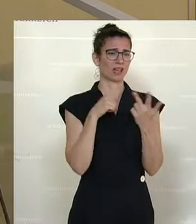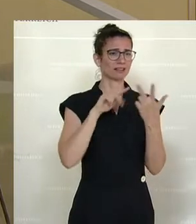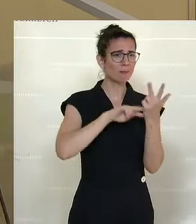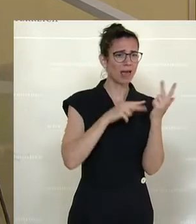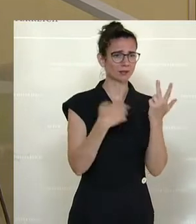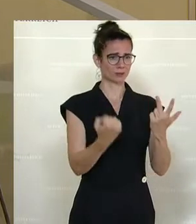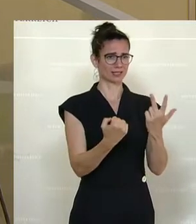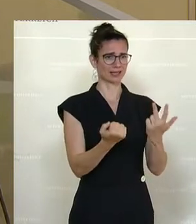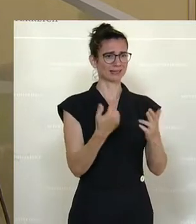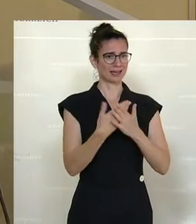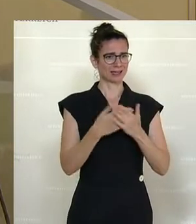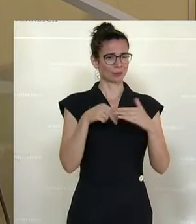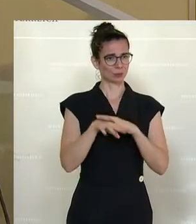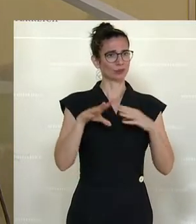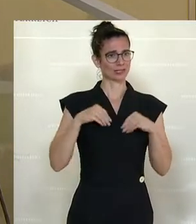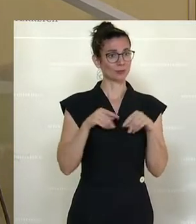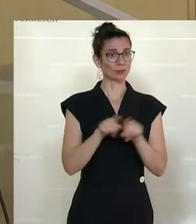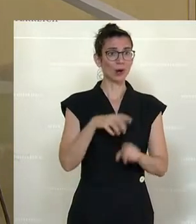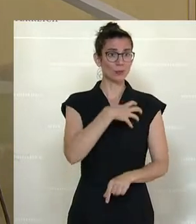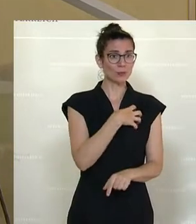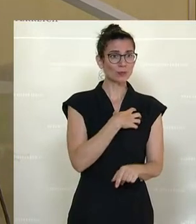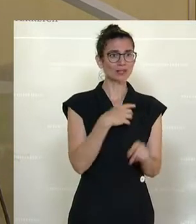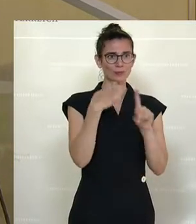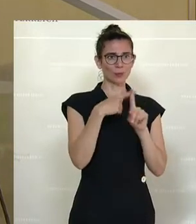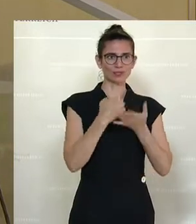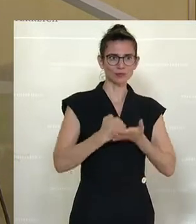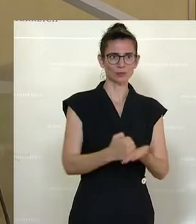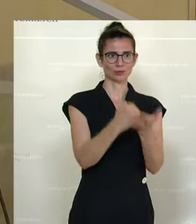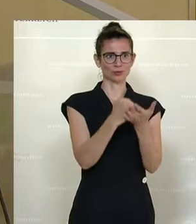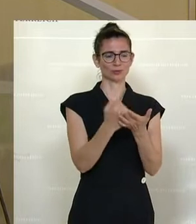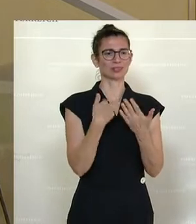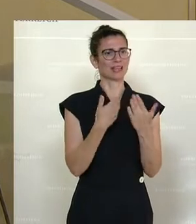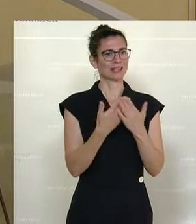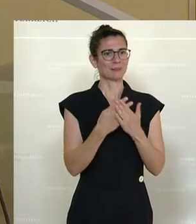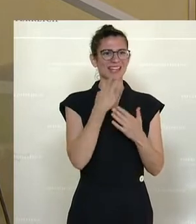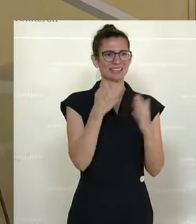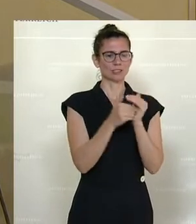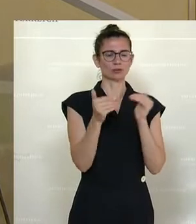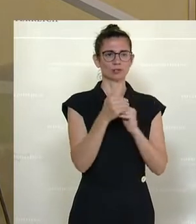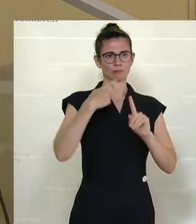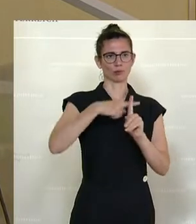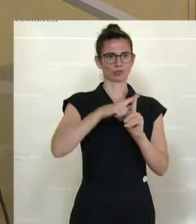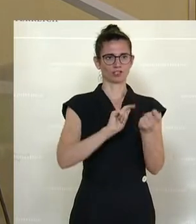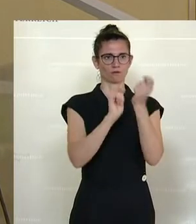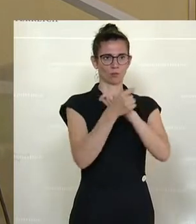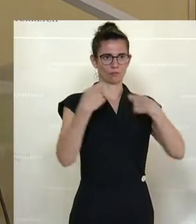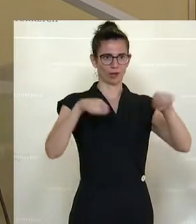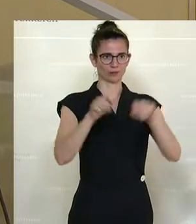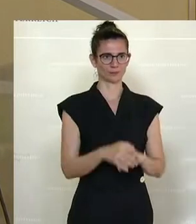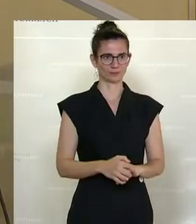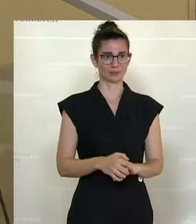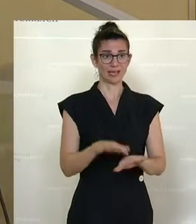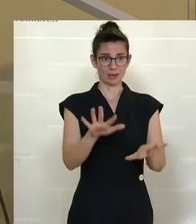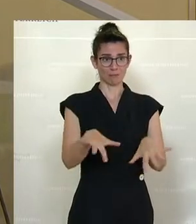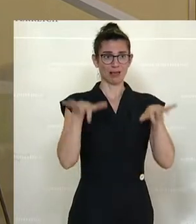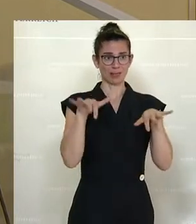eben unsere Unternehmen und die Bürgerinnen zu unterstützen in diesem Umbau des Energiesystems. Das Parlament, also Sie